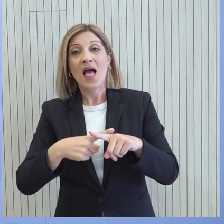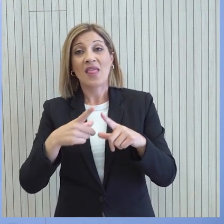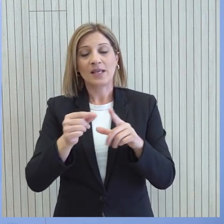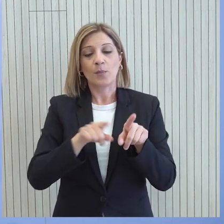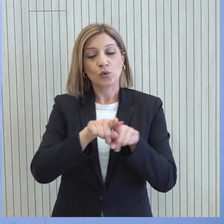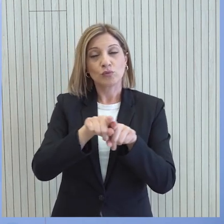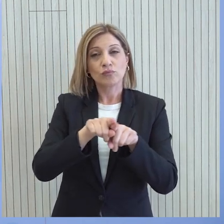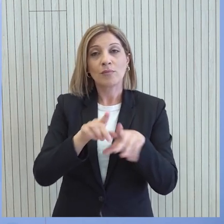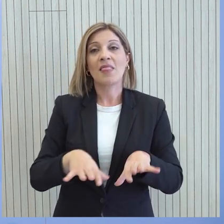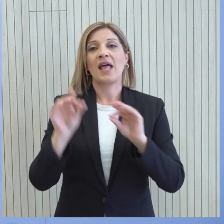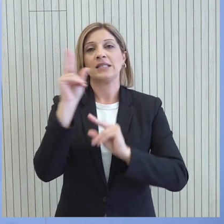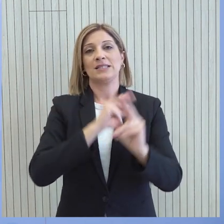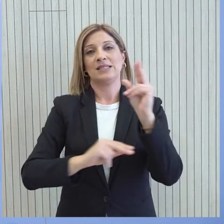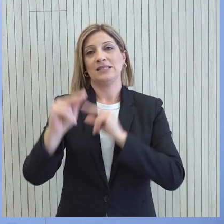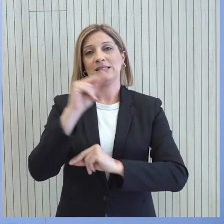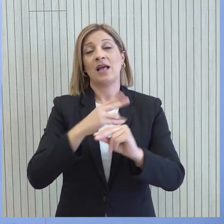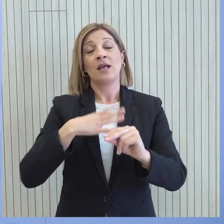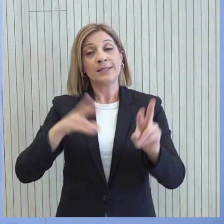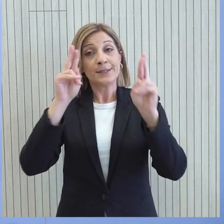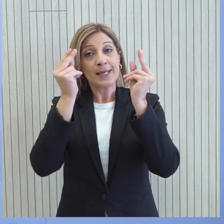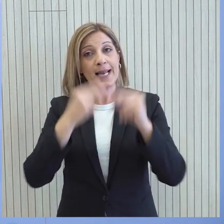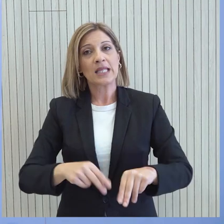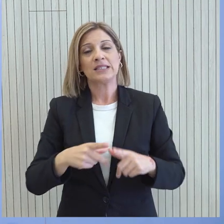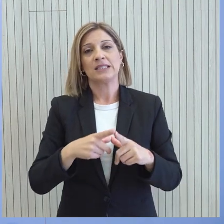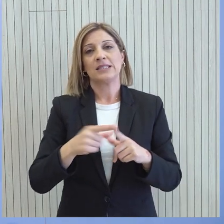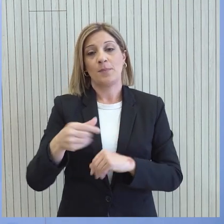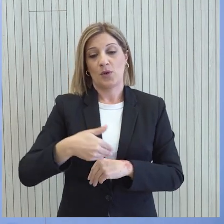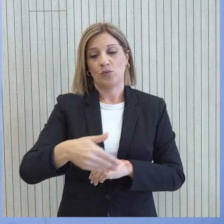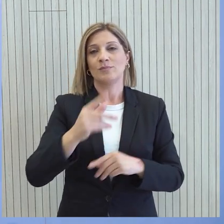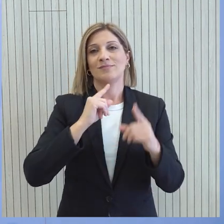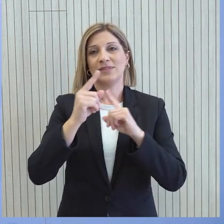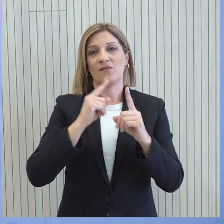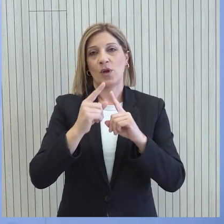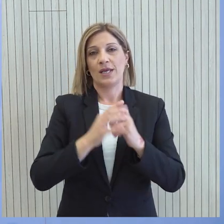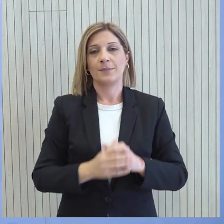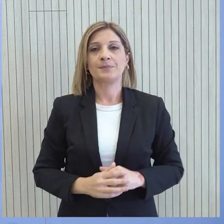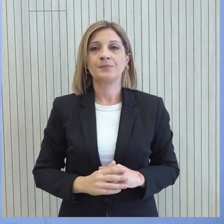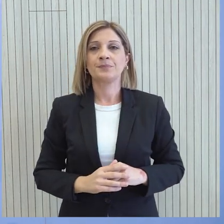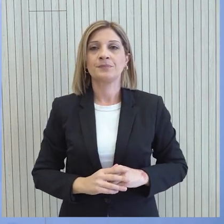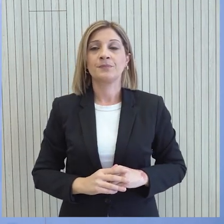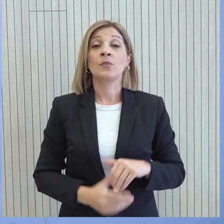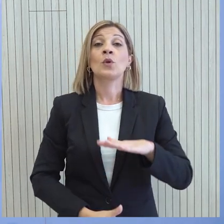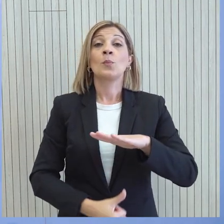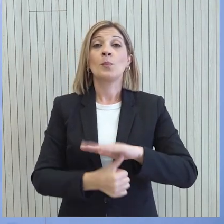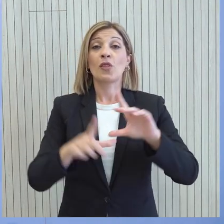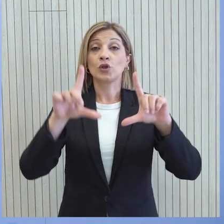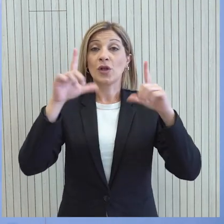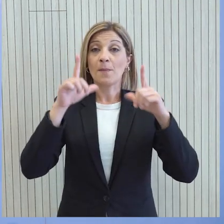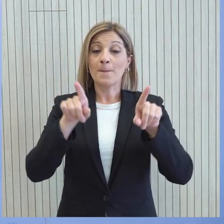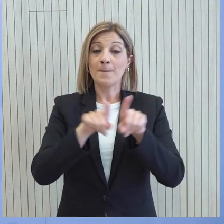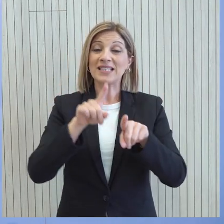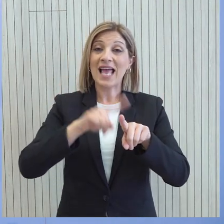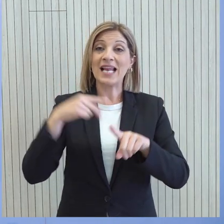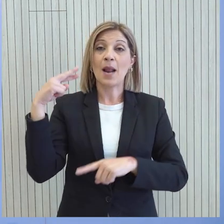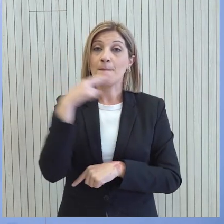επανέναρξη των διαπραγματεύσεων προς οριστική επίλυση του Κυπριακού εντός του συμφωνημένου πλαισίου. Πρόεδρος της Δημοκρατίας με τον Έλληνα